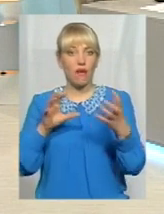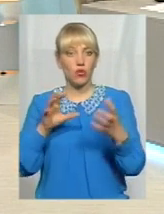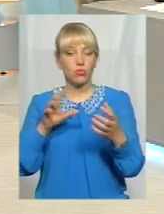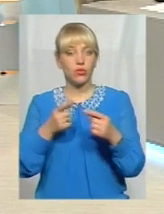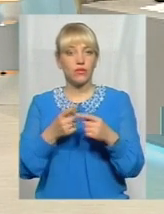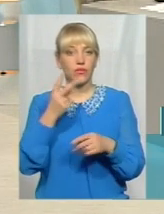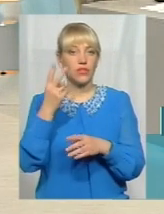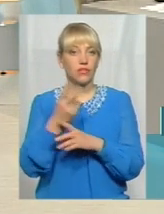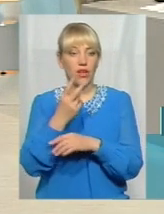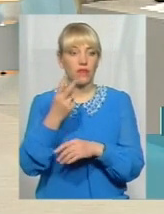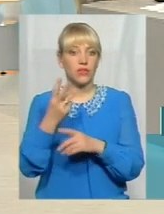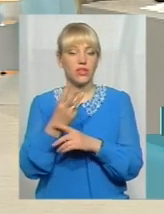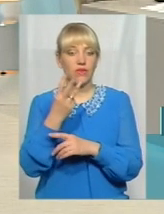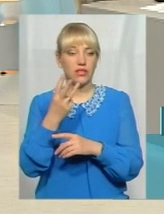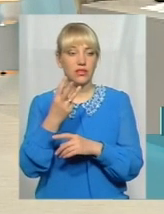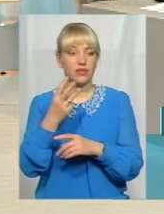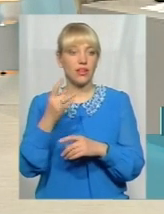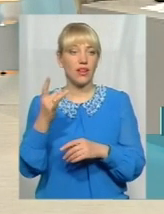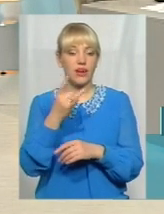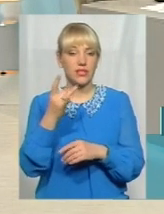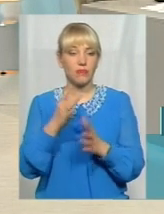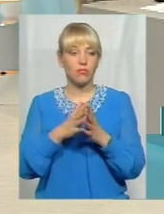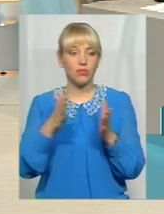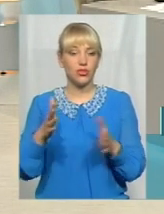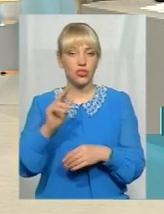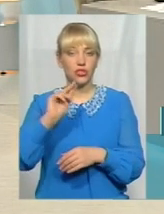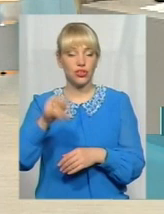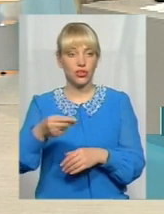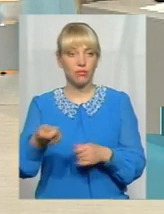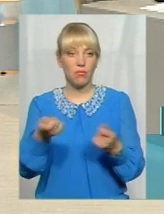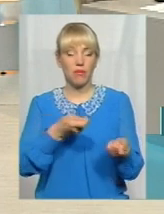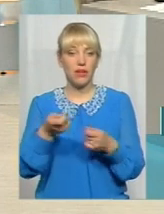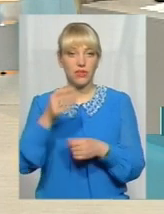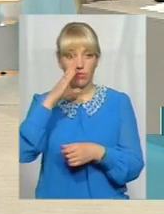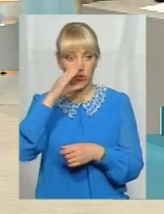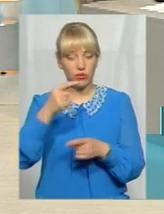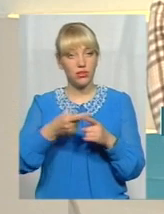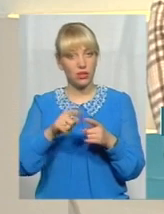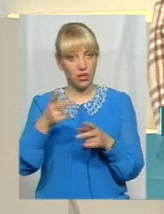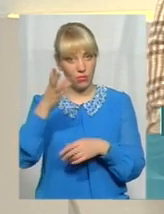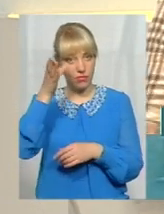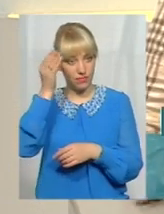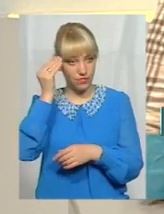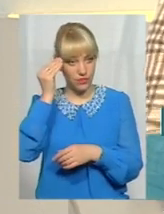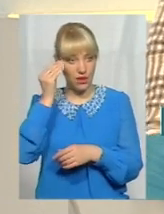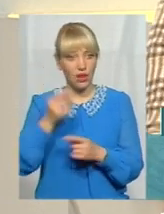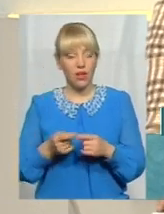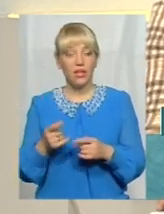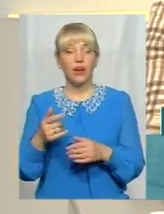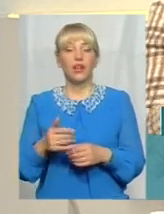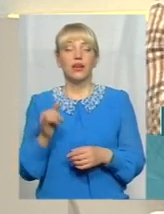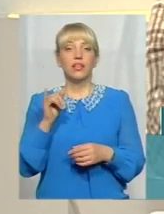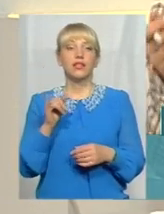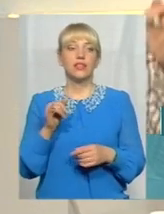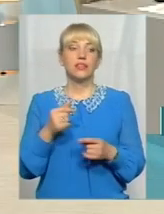приблизно в 2-2,5 рази вища, ніж перевезення маршрутки. Це також треба розуміти. Тобто, якщо наше місце